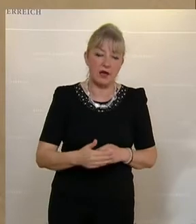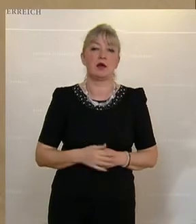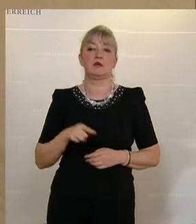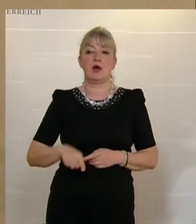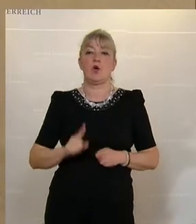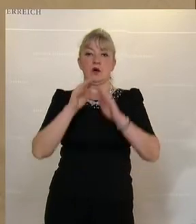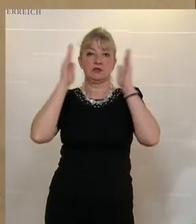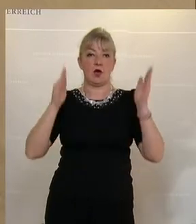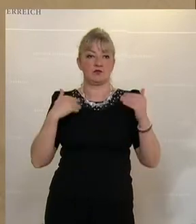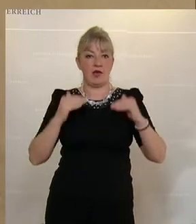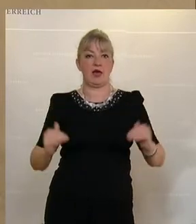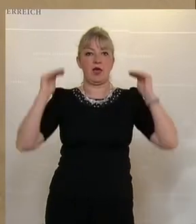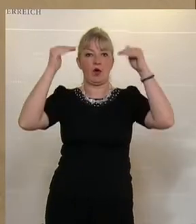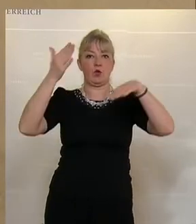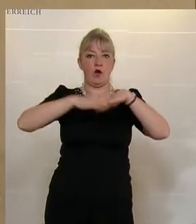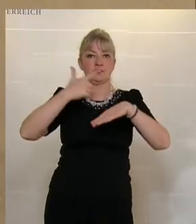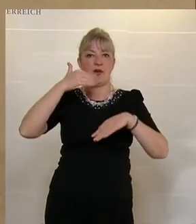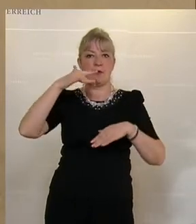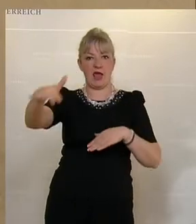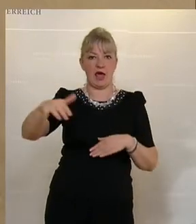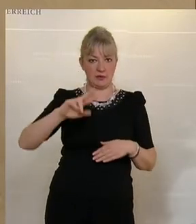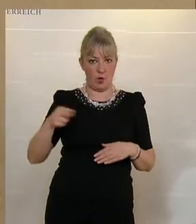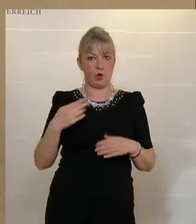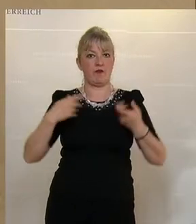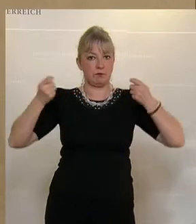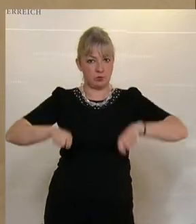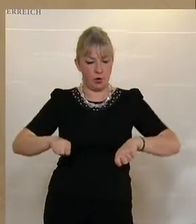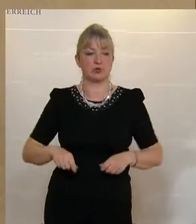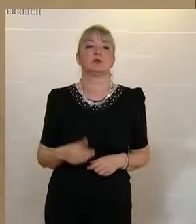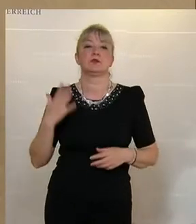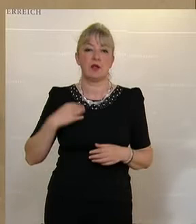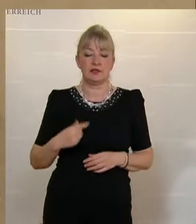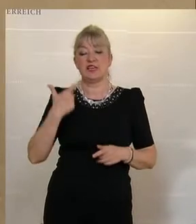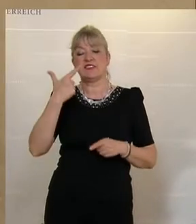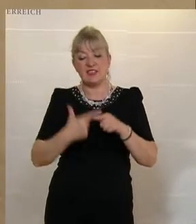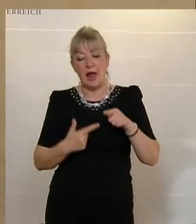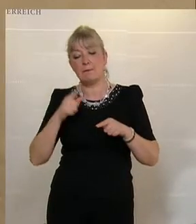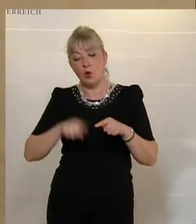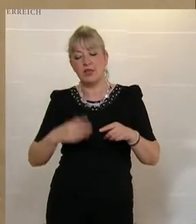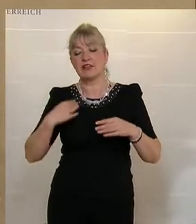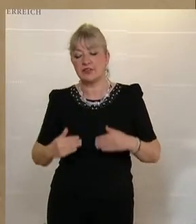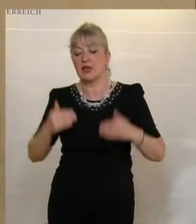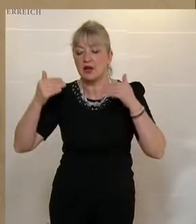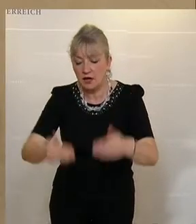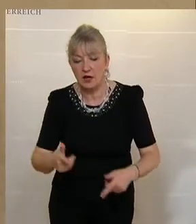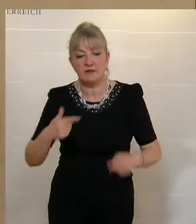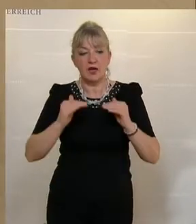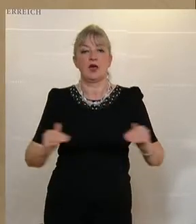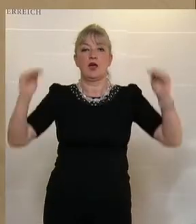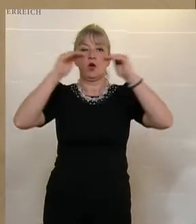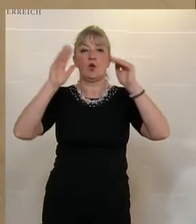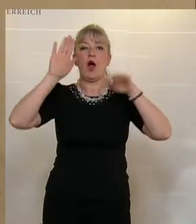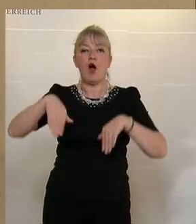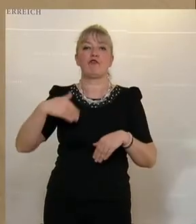im Hohen Haus die Erhöhung auf 2 Milliarden Euro beschlossen. Und wieder nach zweieinhalb Monaten haben wir im Hohen Haus die Erhöhung auf